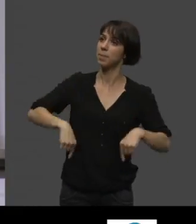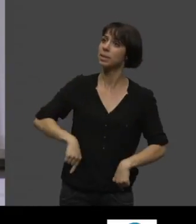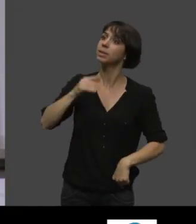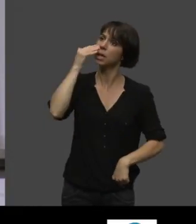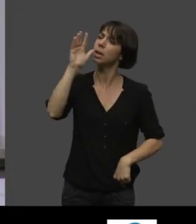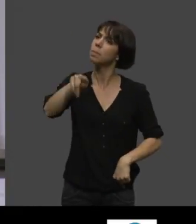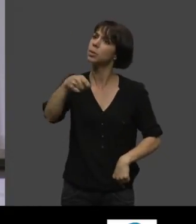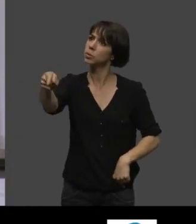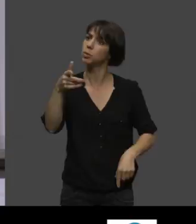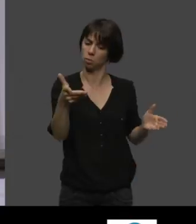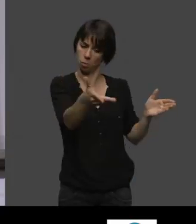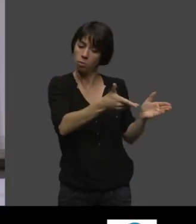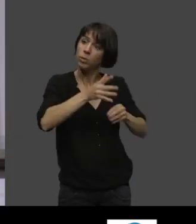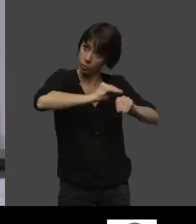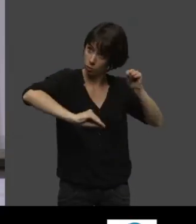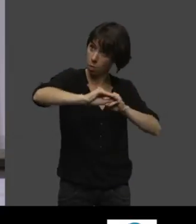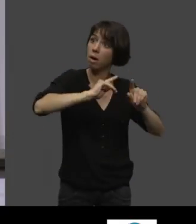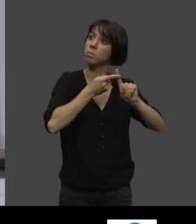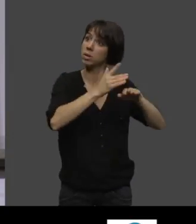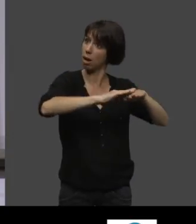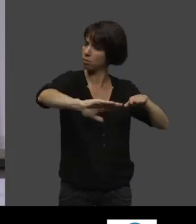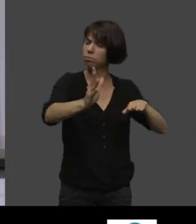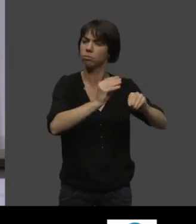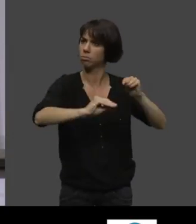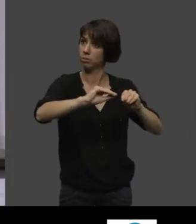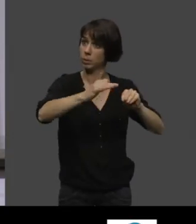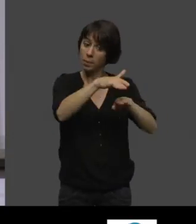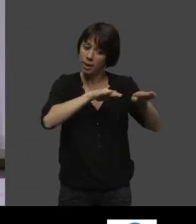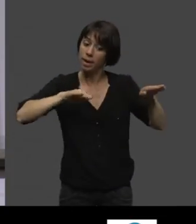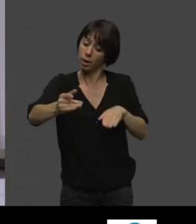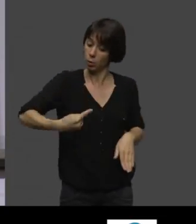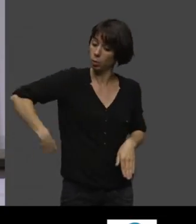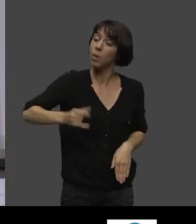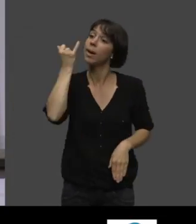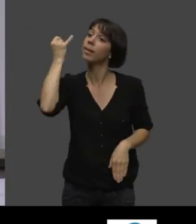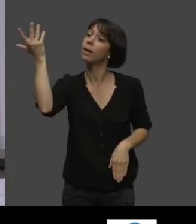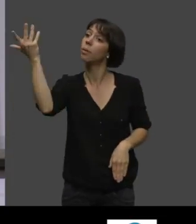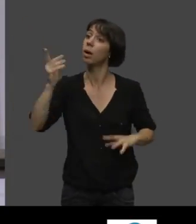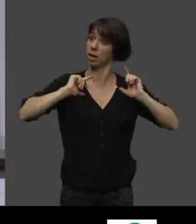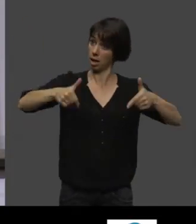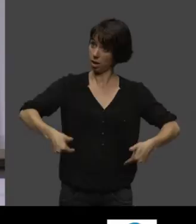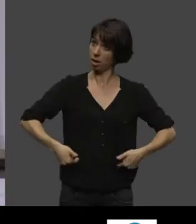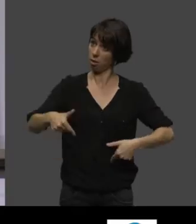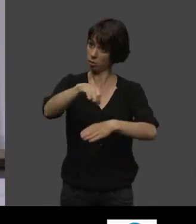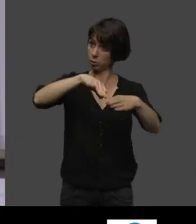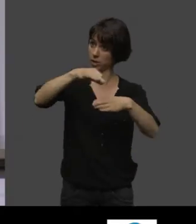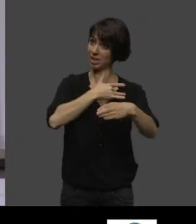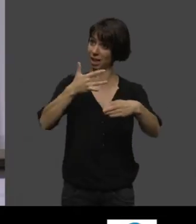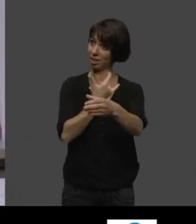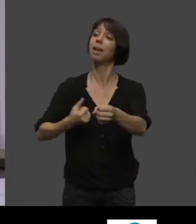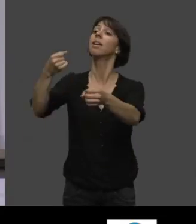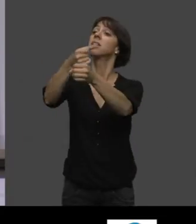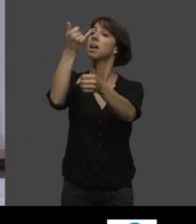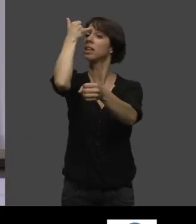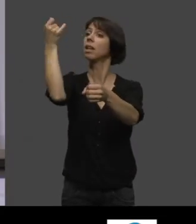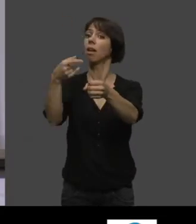etc., a une idée, c'est de monter une école de cuisine de santé. Le fou, ça m'a pris comme